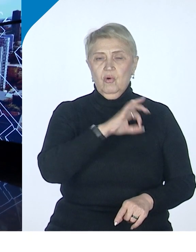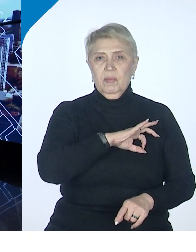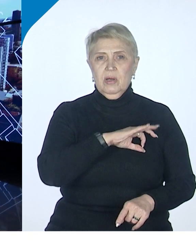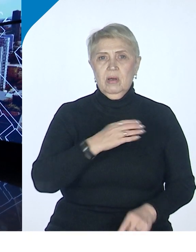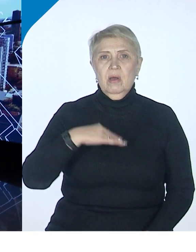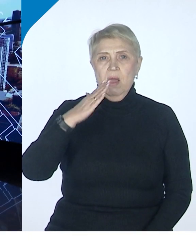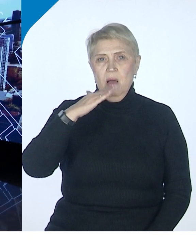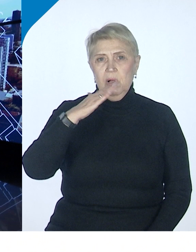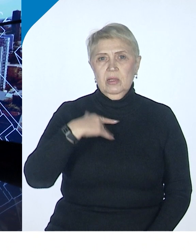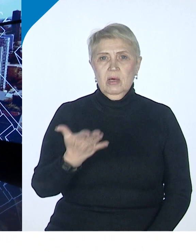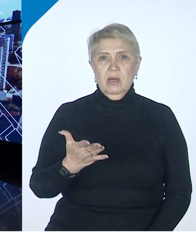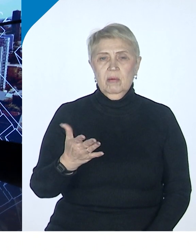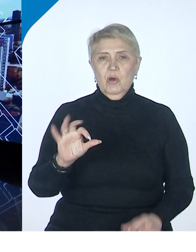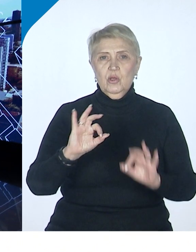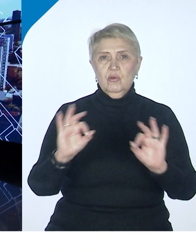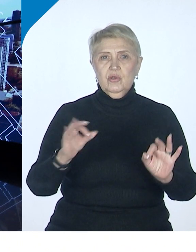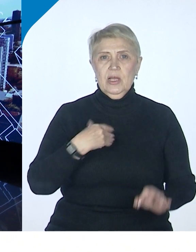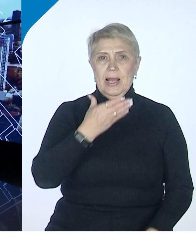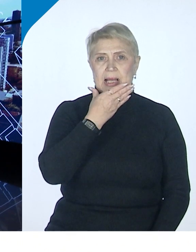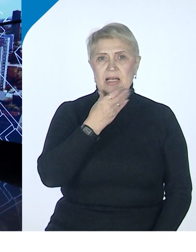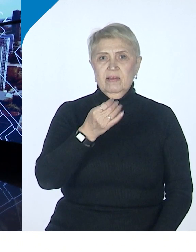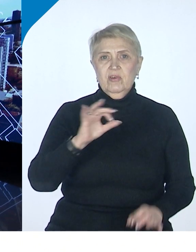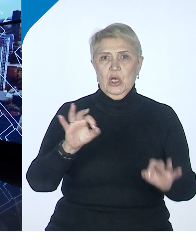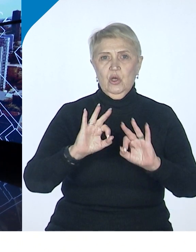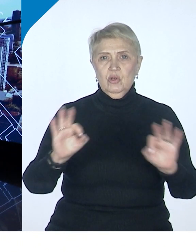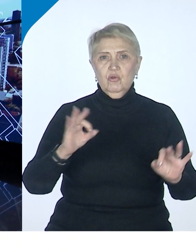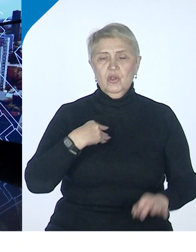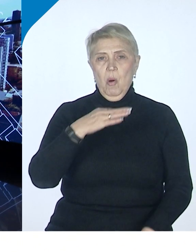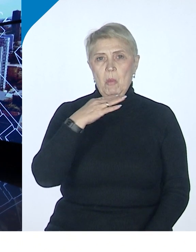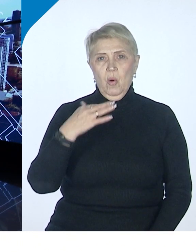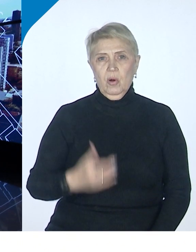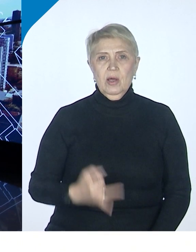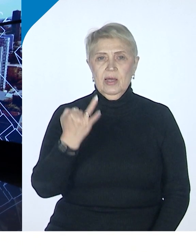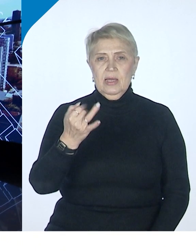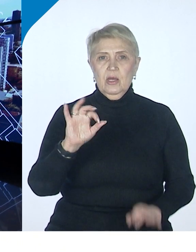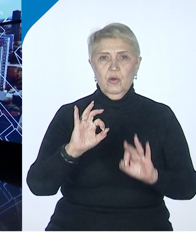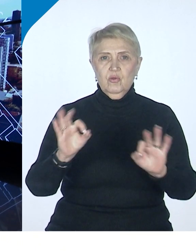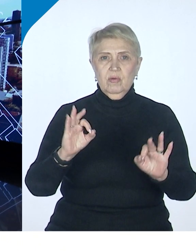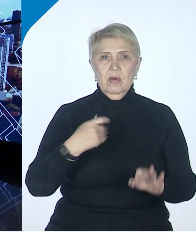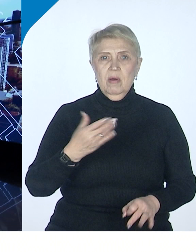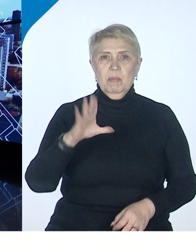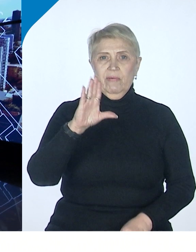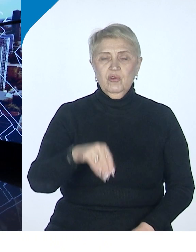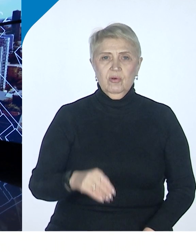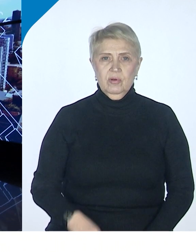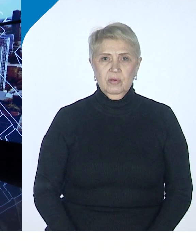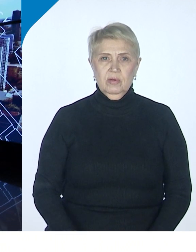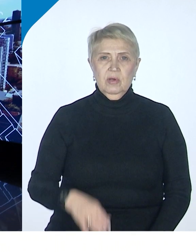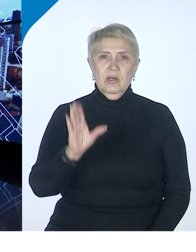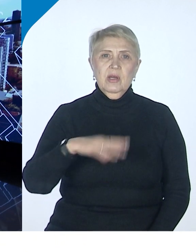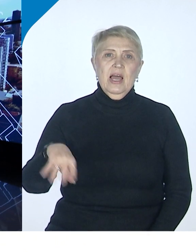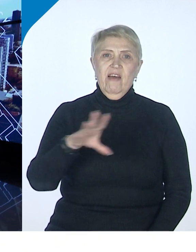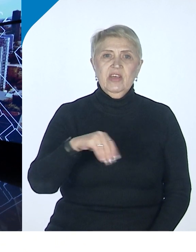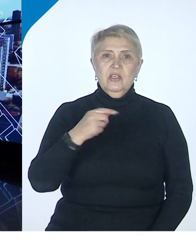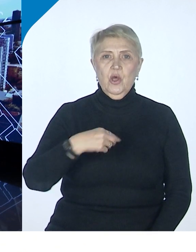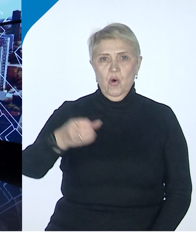болтаем исключительно красиво, исключительно много, исключительно про все. То есть все умные,